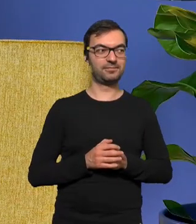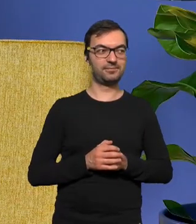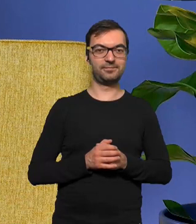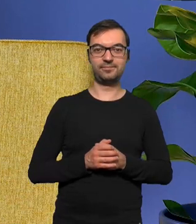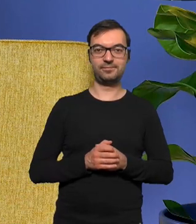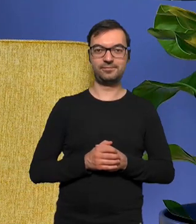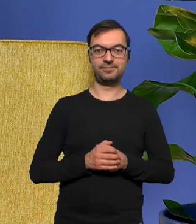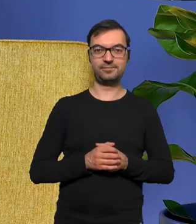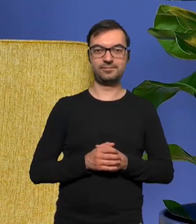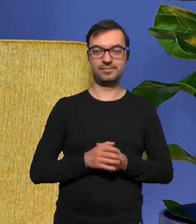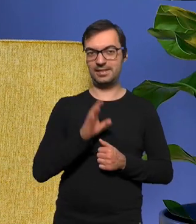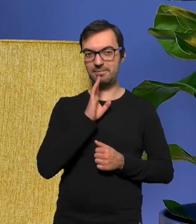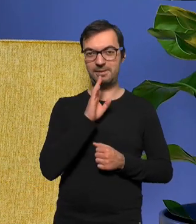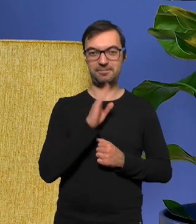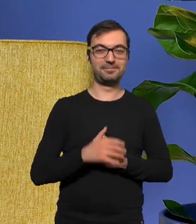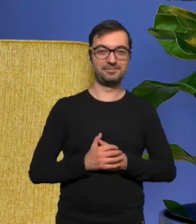chyba